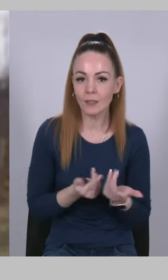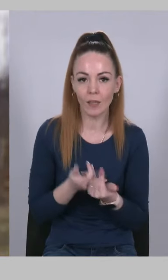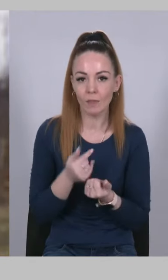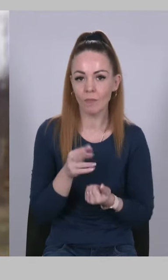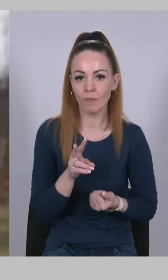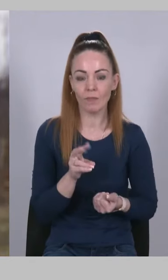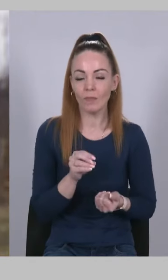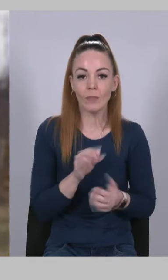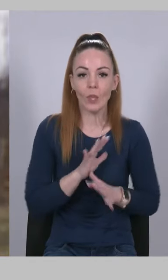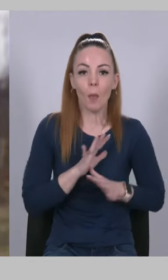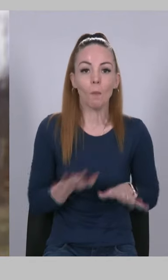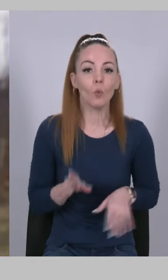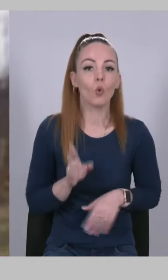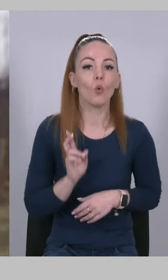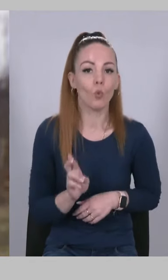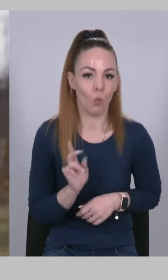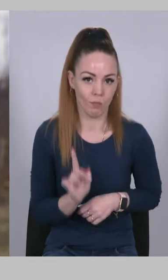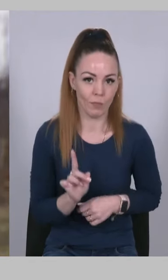сталося б,